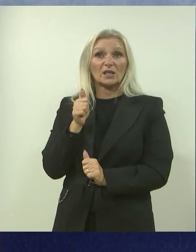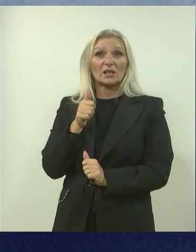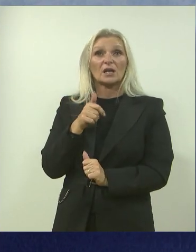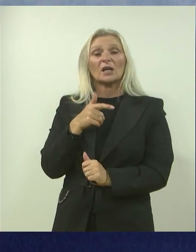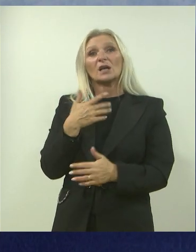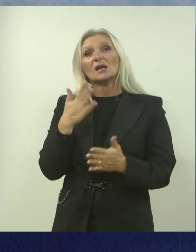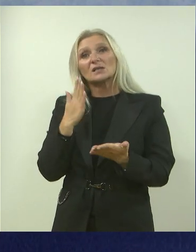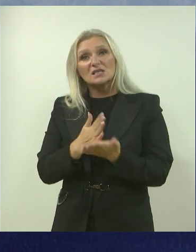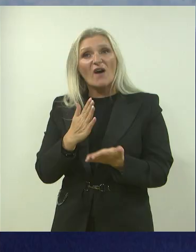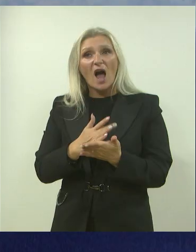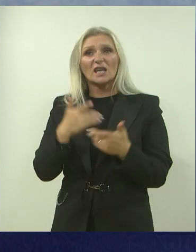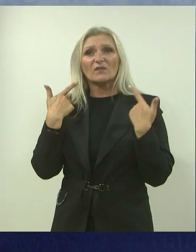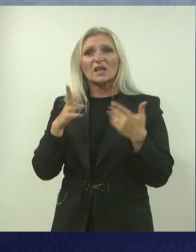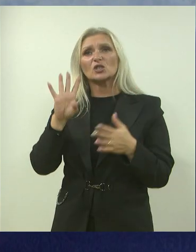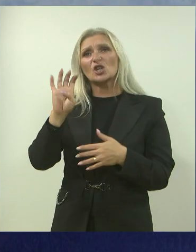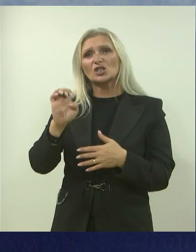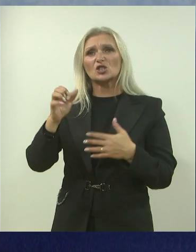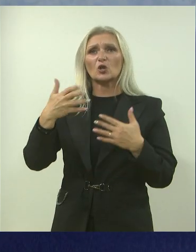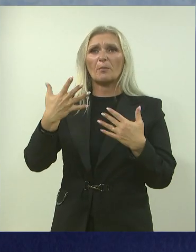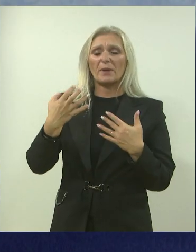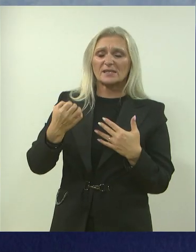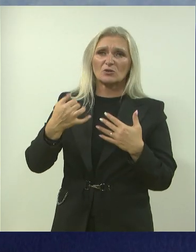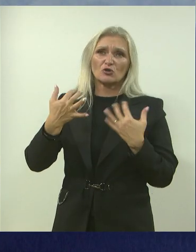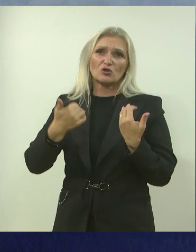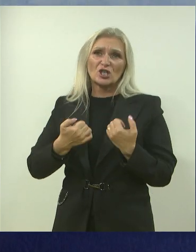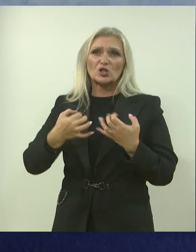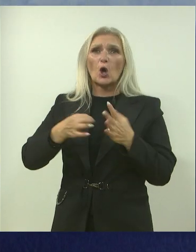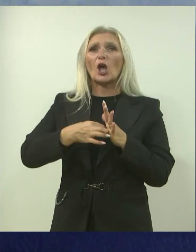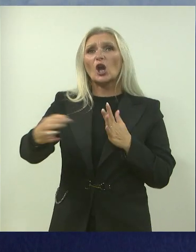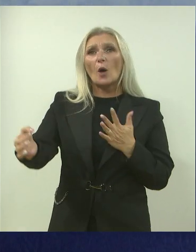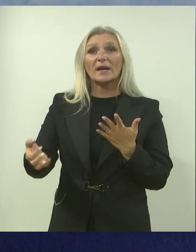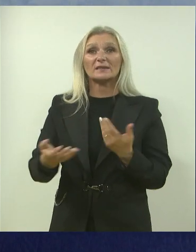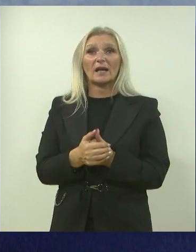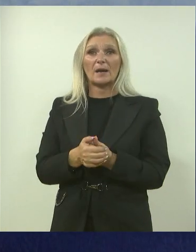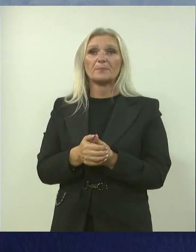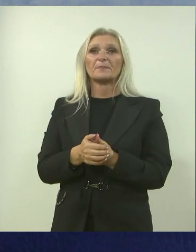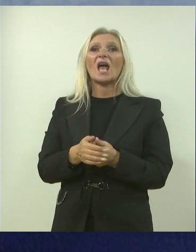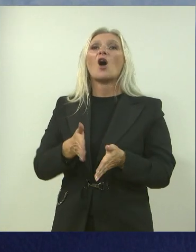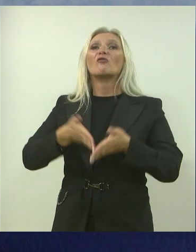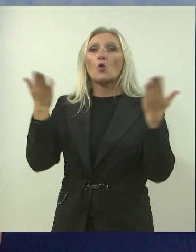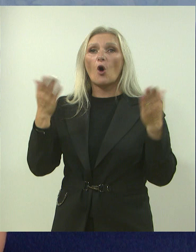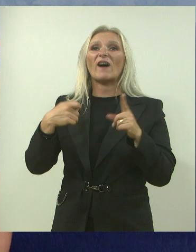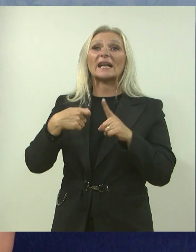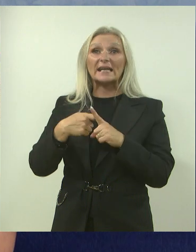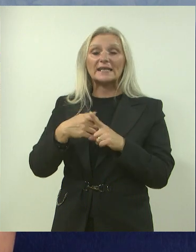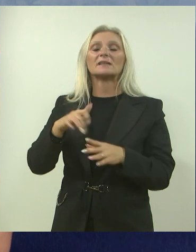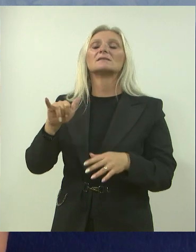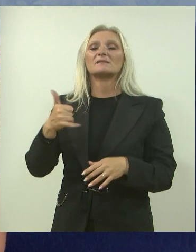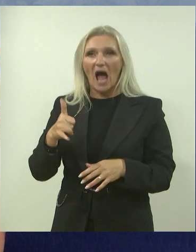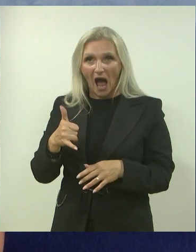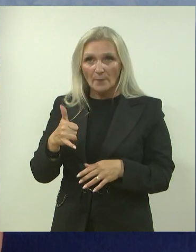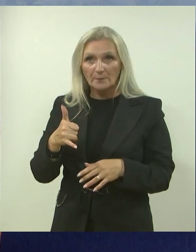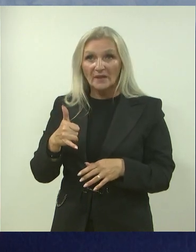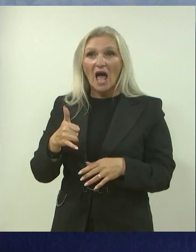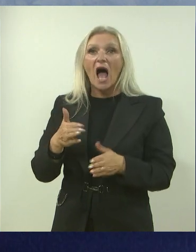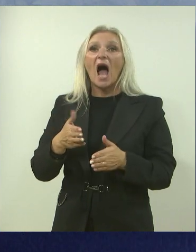km, šest, onda ne moraš kilometraža raditi. Znači, ovo da, Brisela, ako bude zdravlja Kozna